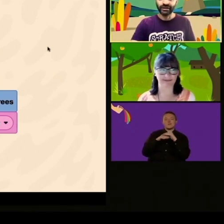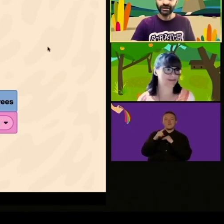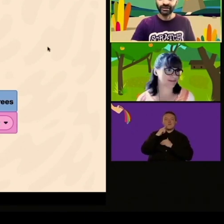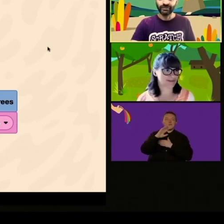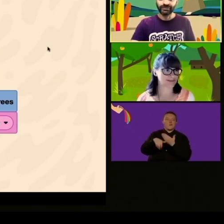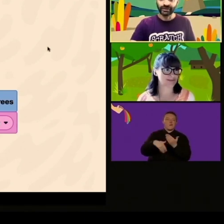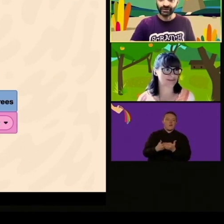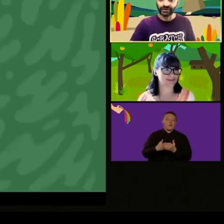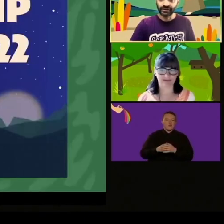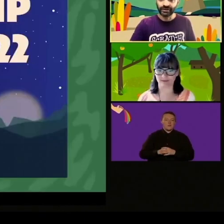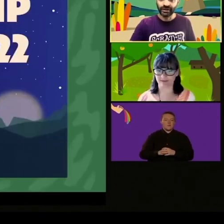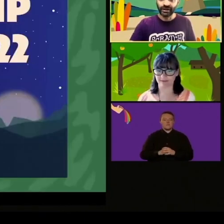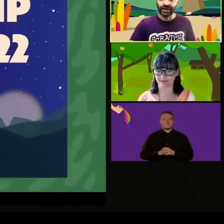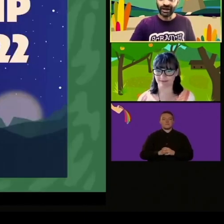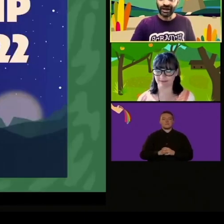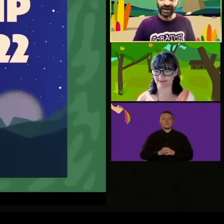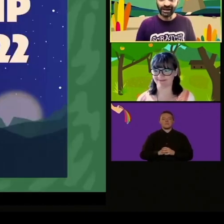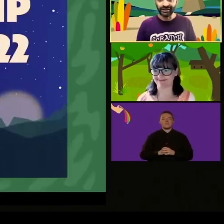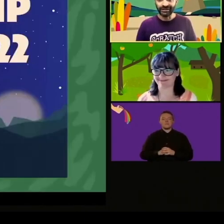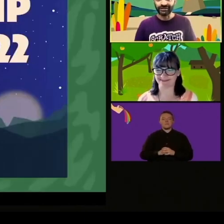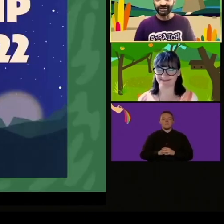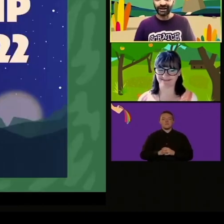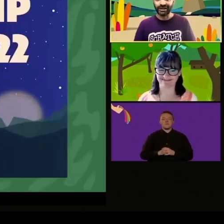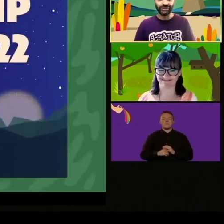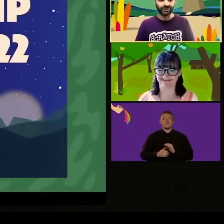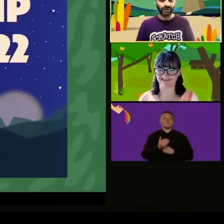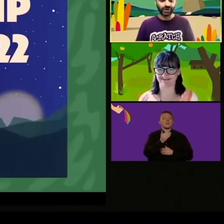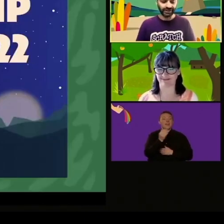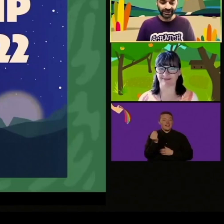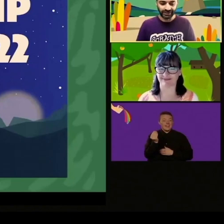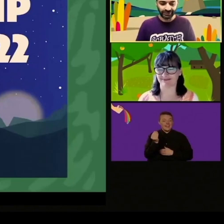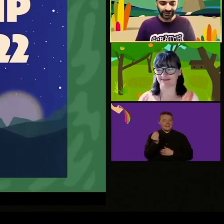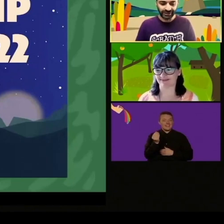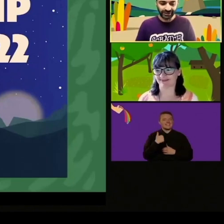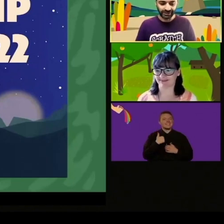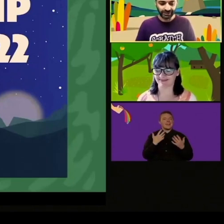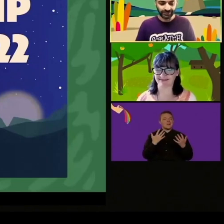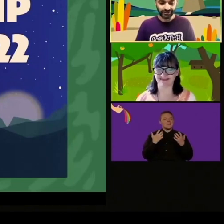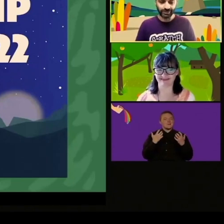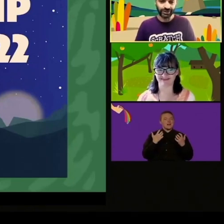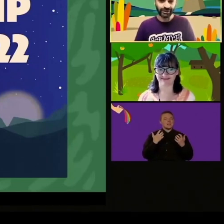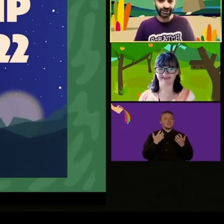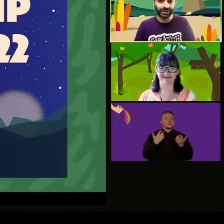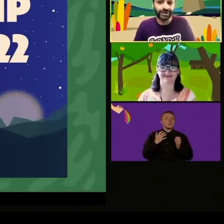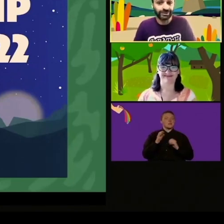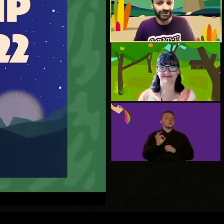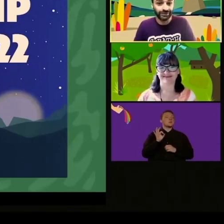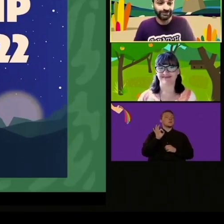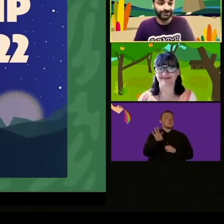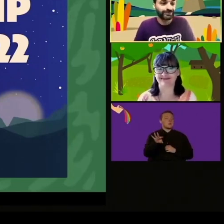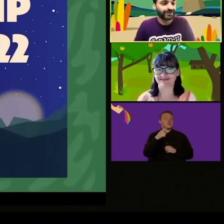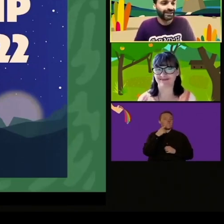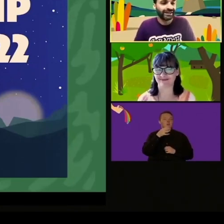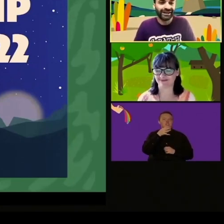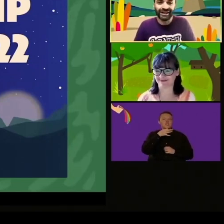potremo fare tutti gli stati. Facciamo lo Scratch Camp nella nostra comunità online, è una serie di